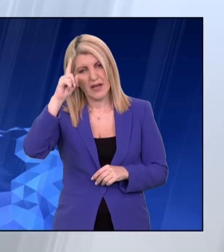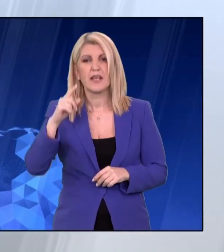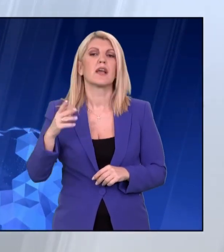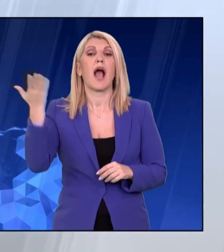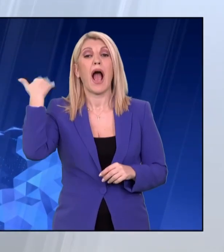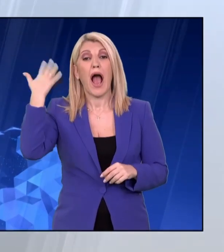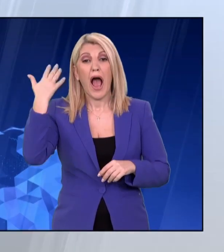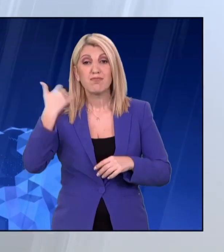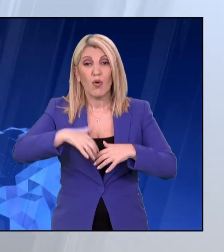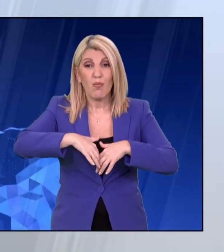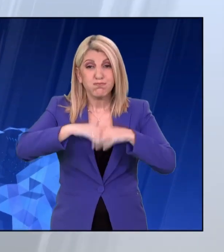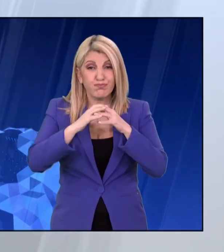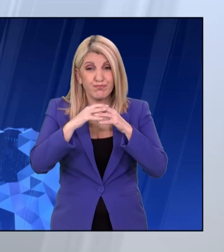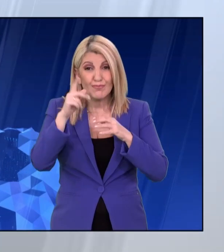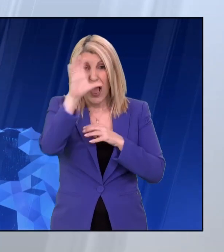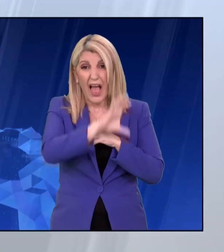ίδρυσή της.